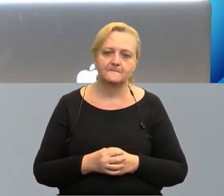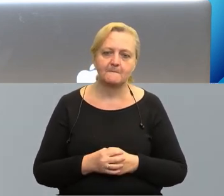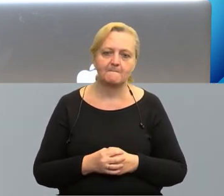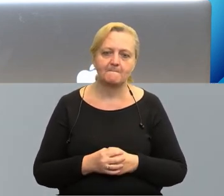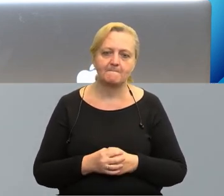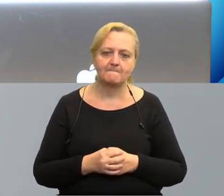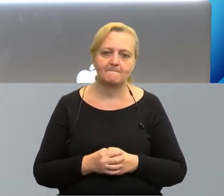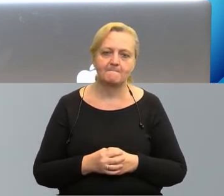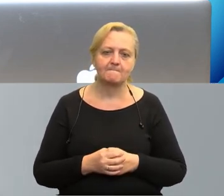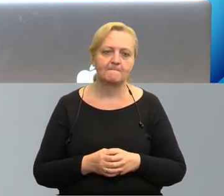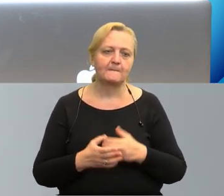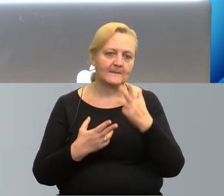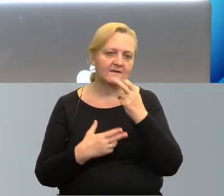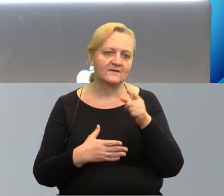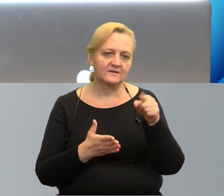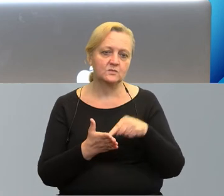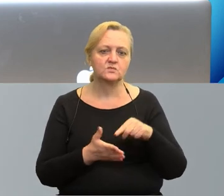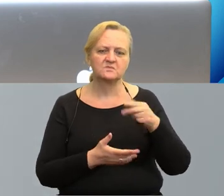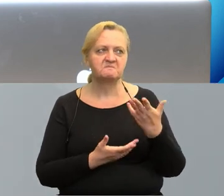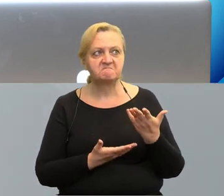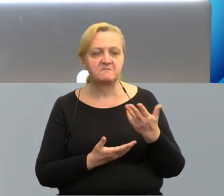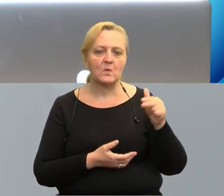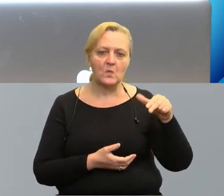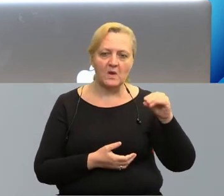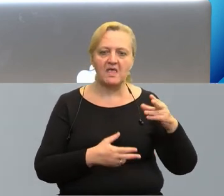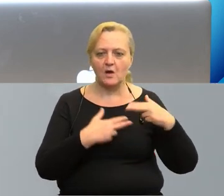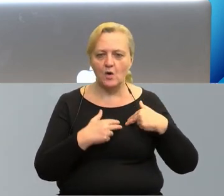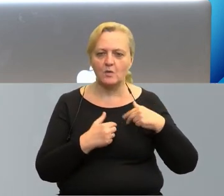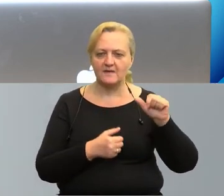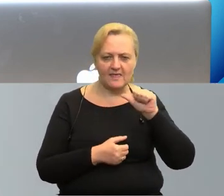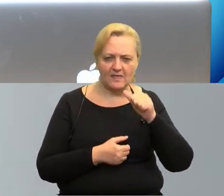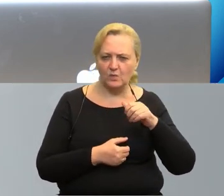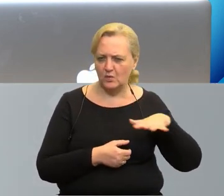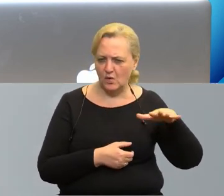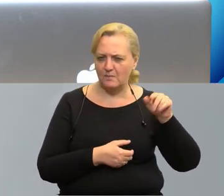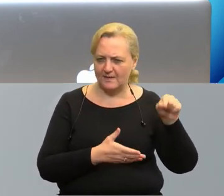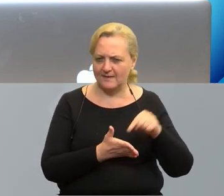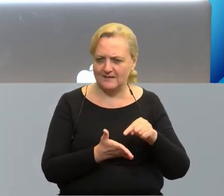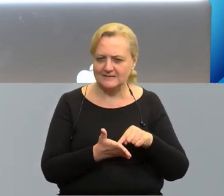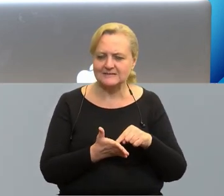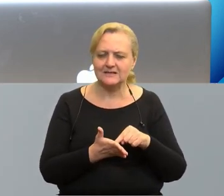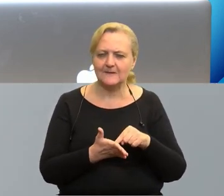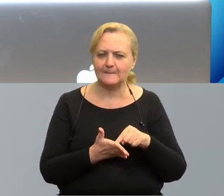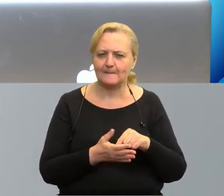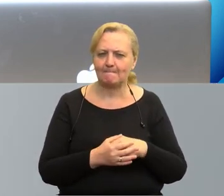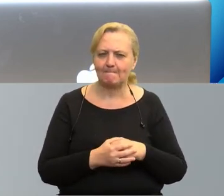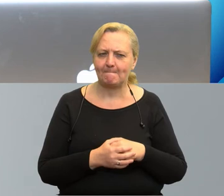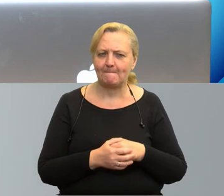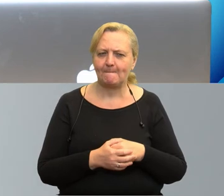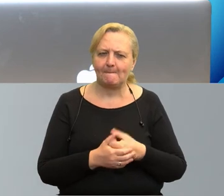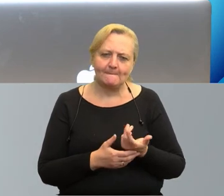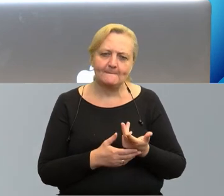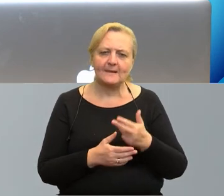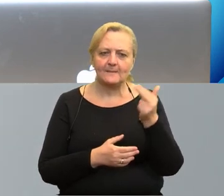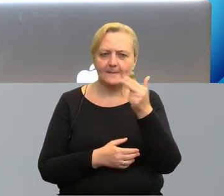Widać z takiej narracji ze strony Unii Europejskiej, Komisji Europejskiej, że pewne